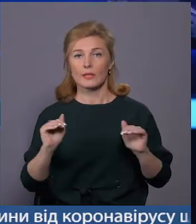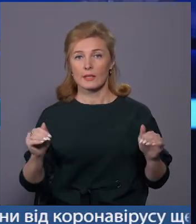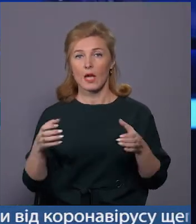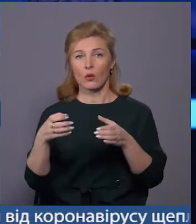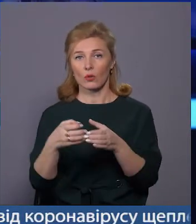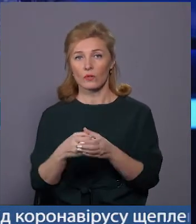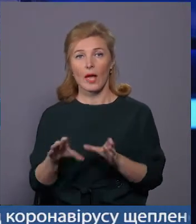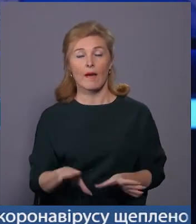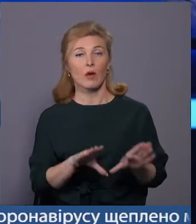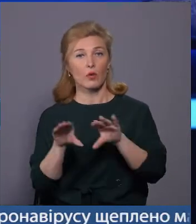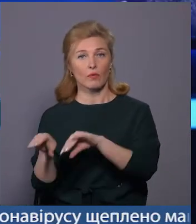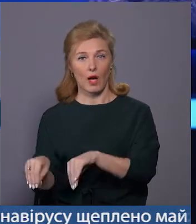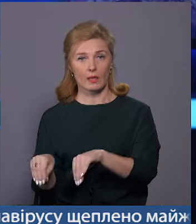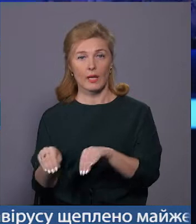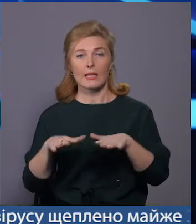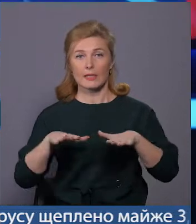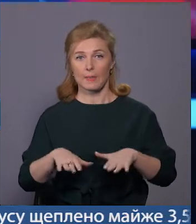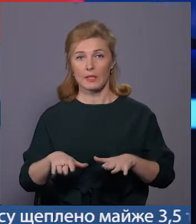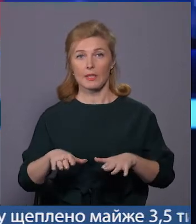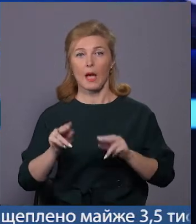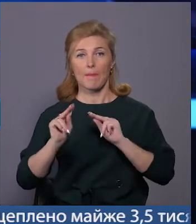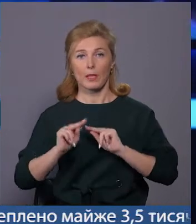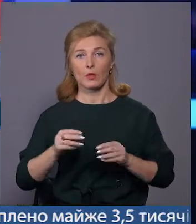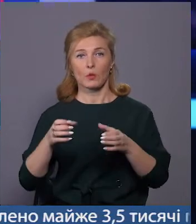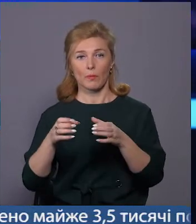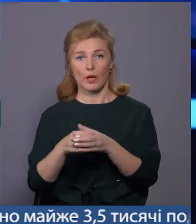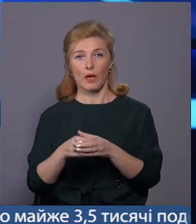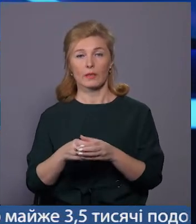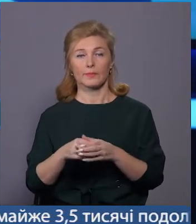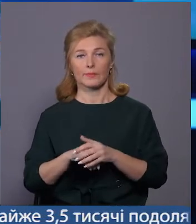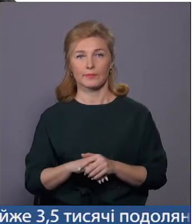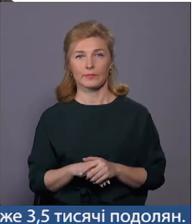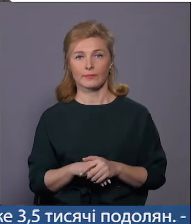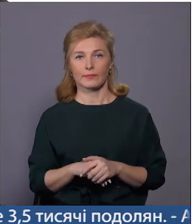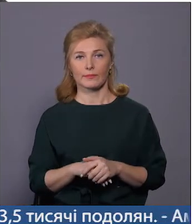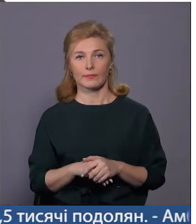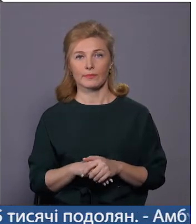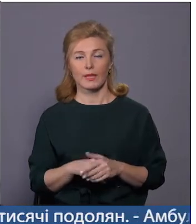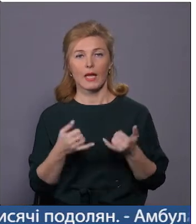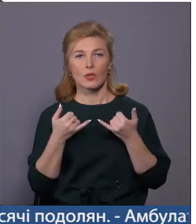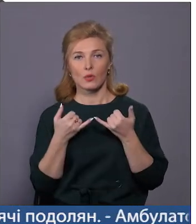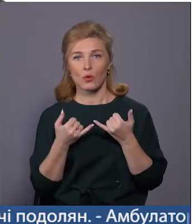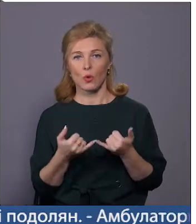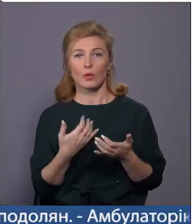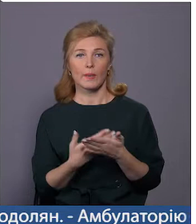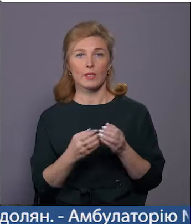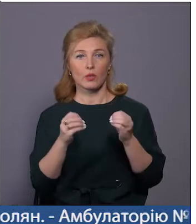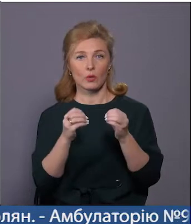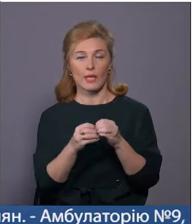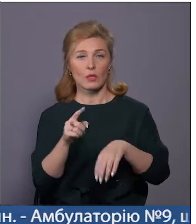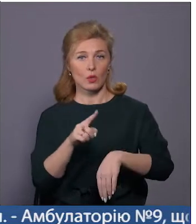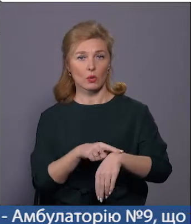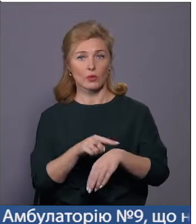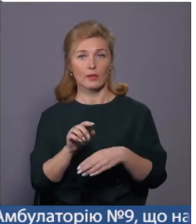колективи евакуювали. На місті працюють бригади вибухотехніків. Сьогодні близько 10-ї години